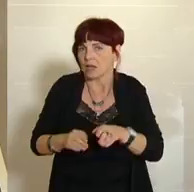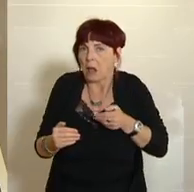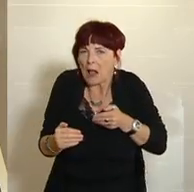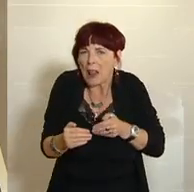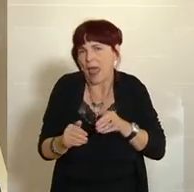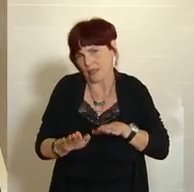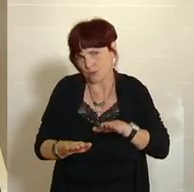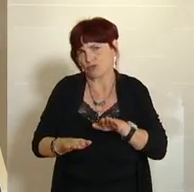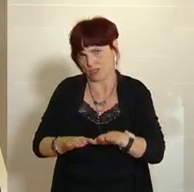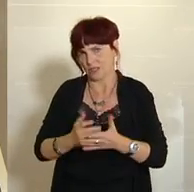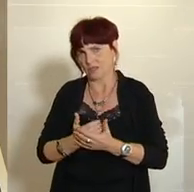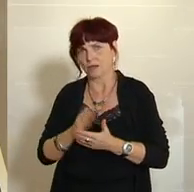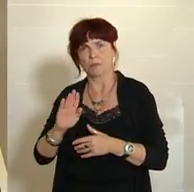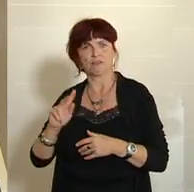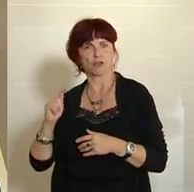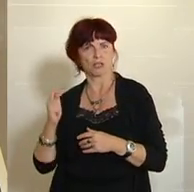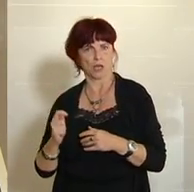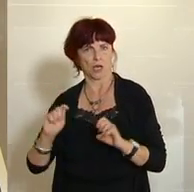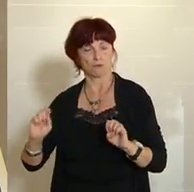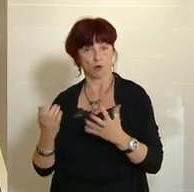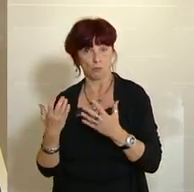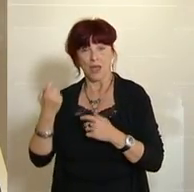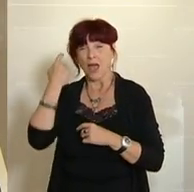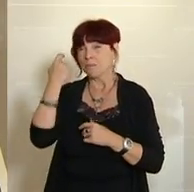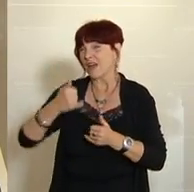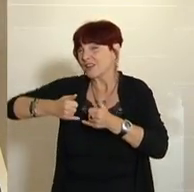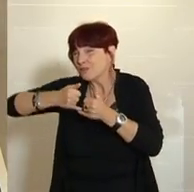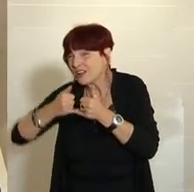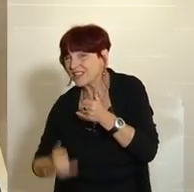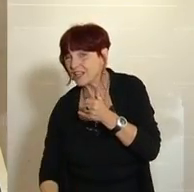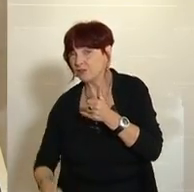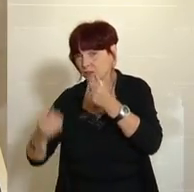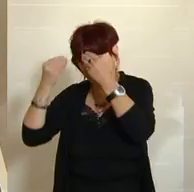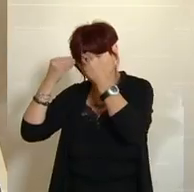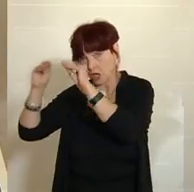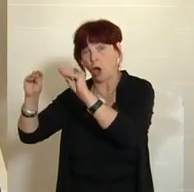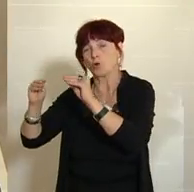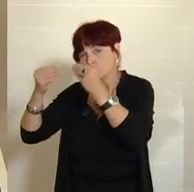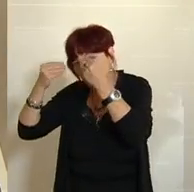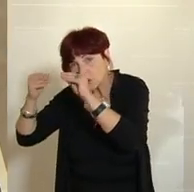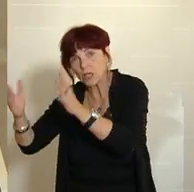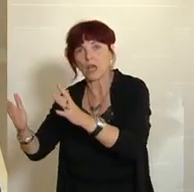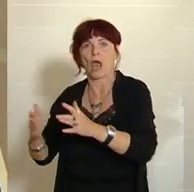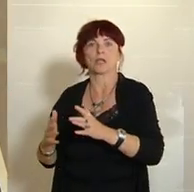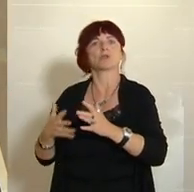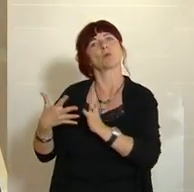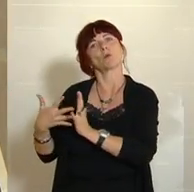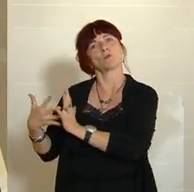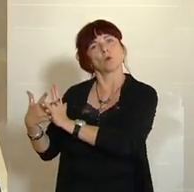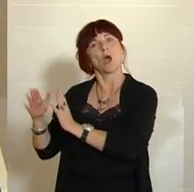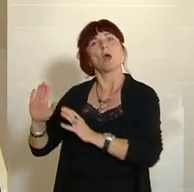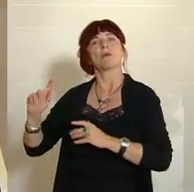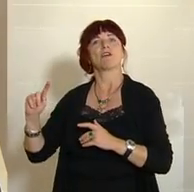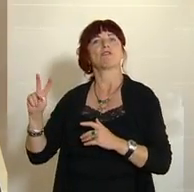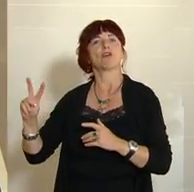auf Schiene gebracht wird. Es geht im Kern um die schon genannte vertiefte Vertrauenswürdigkeitsprüfung bei den Mitarbeiterinnen und Mitarbeitern des BVT. Das ist ein